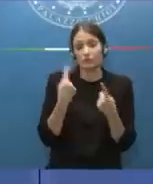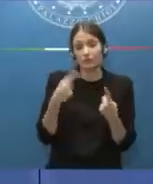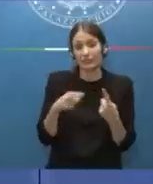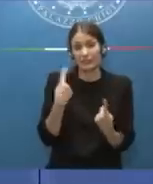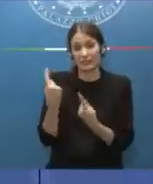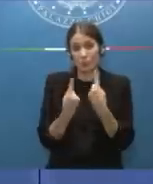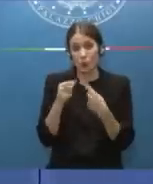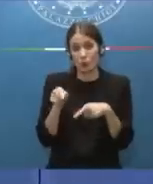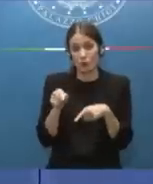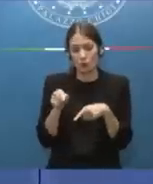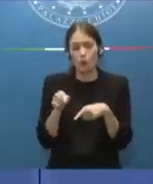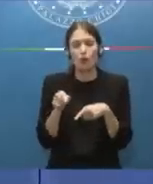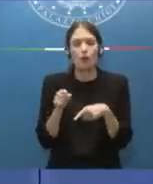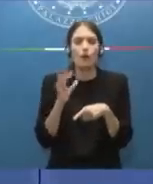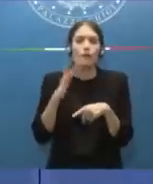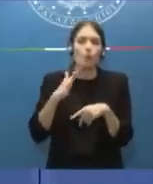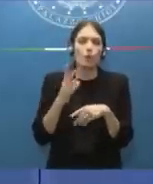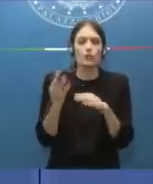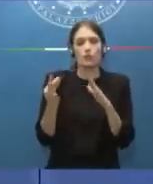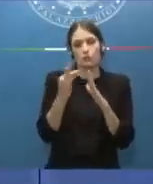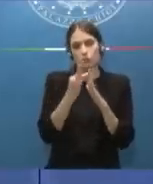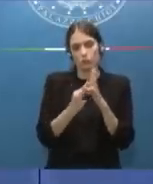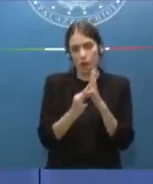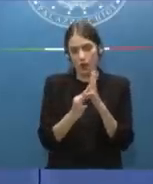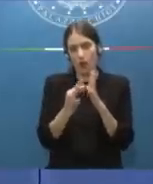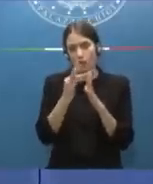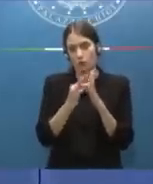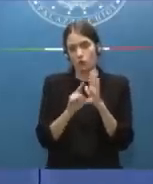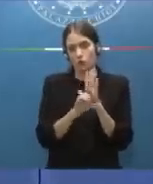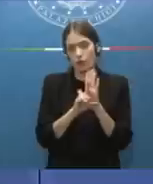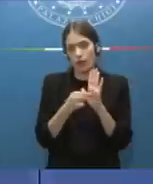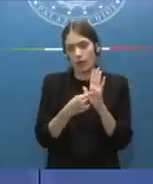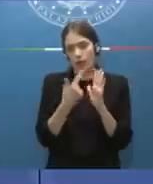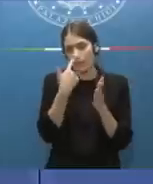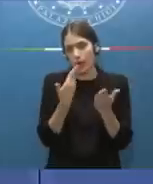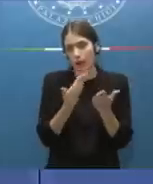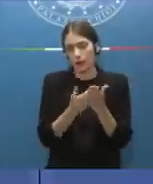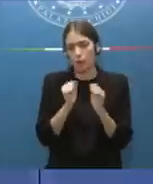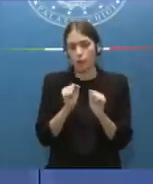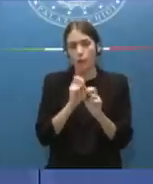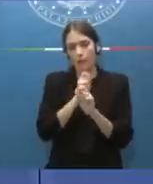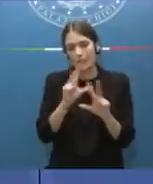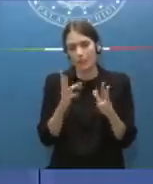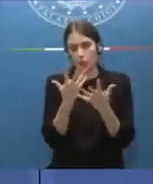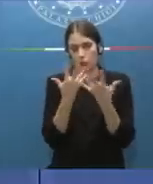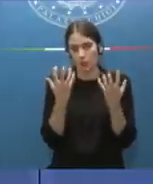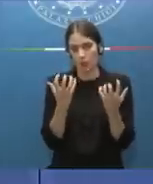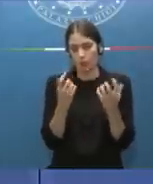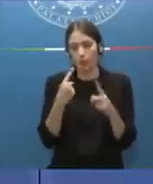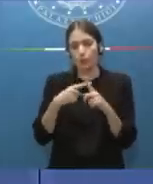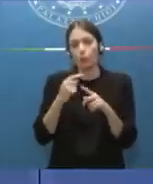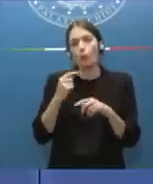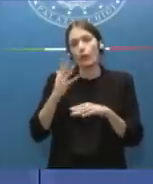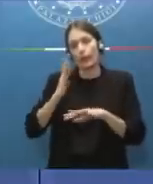specie nelle quali forse una norma ad hoc può aiutare intanto a dare un messaggio più chiaro e poi a intervenire con maggiore efficacia